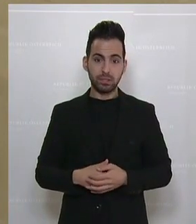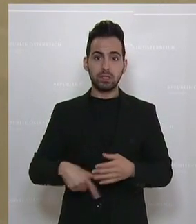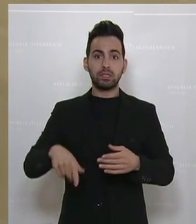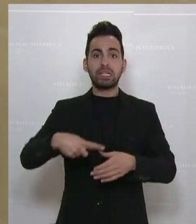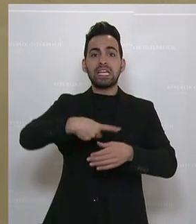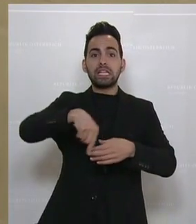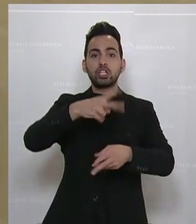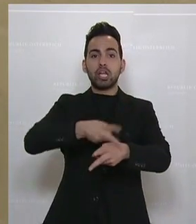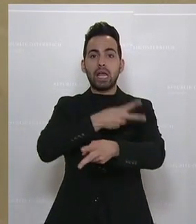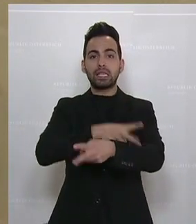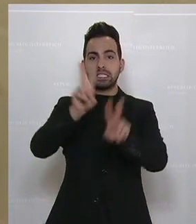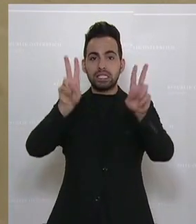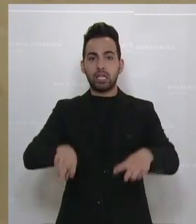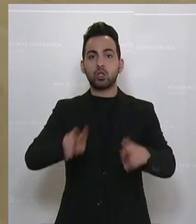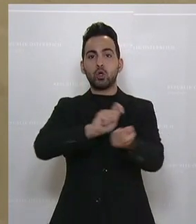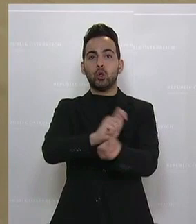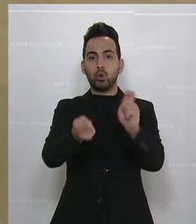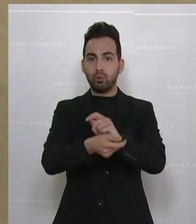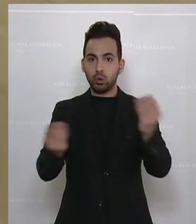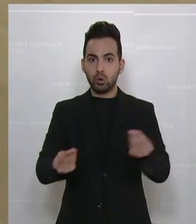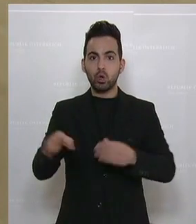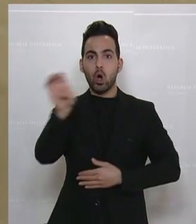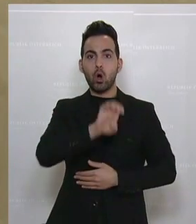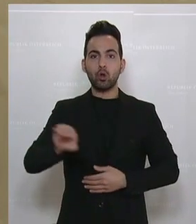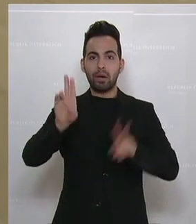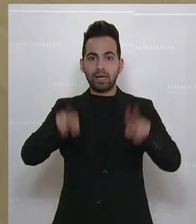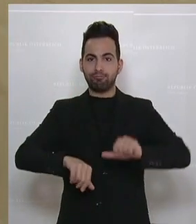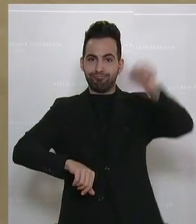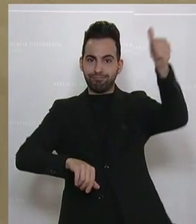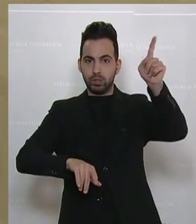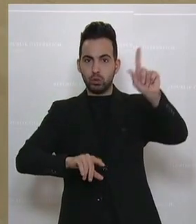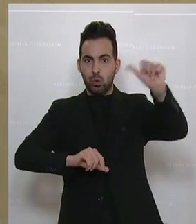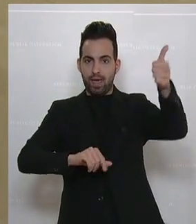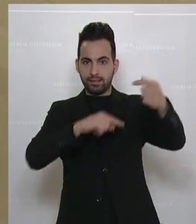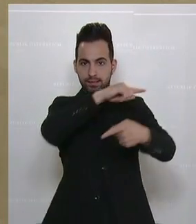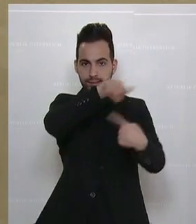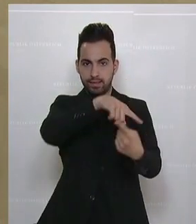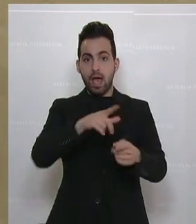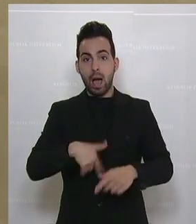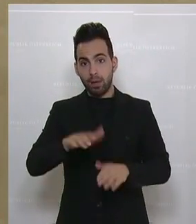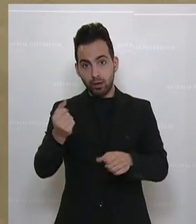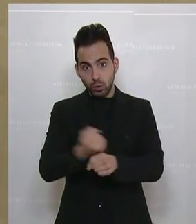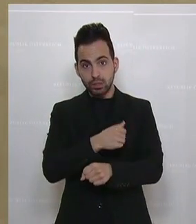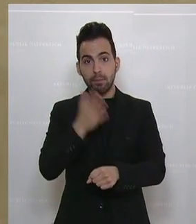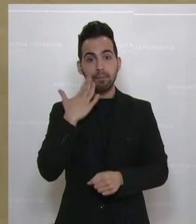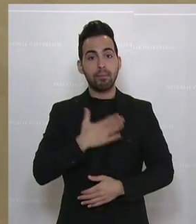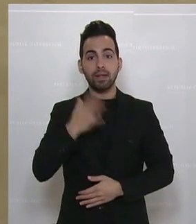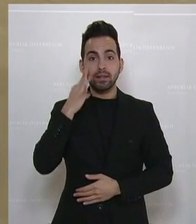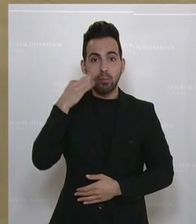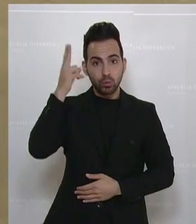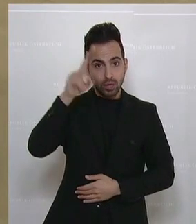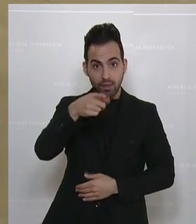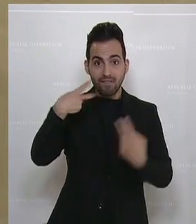innerstaatliches Recht umgeführt werden, auch weil Europarecht vorzieht. Trotzdem, bleiben Sie dran, meine Damen und Herren, machen Sie viele